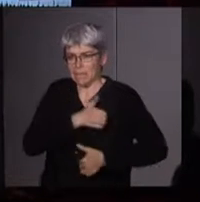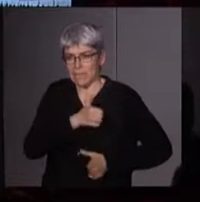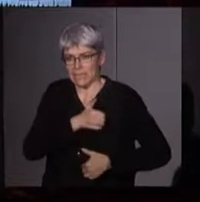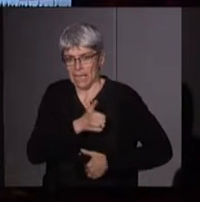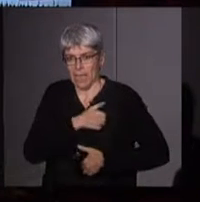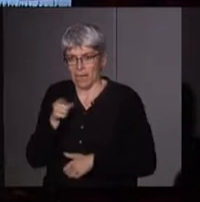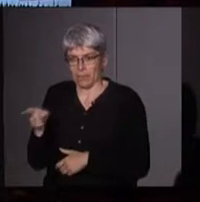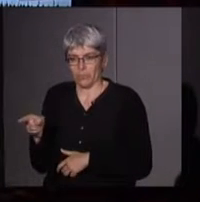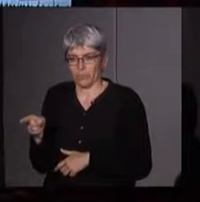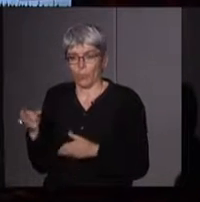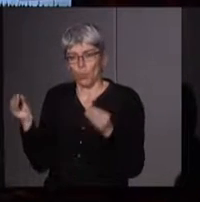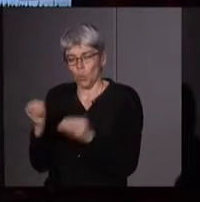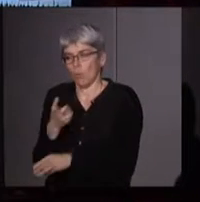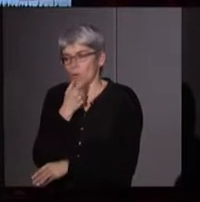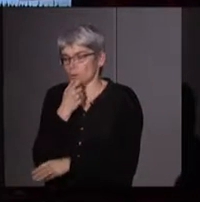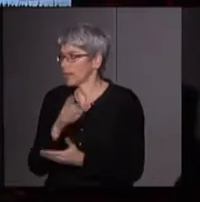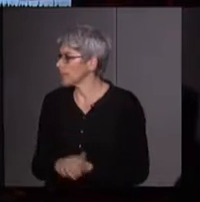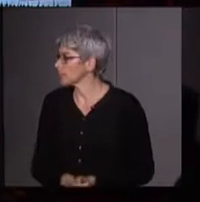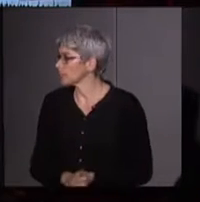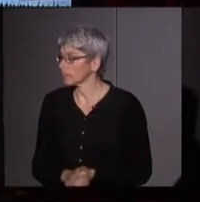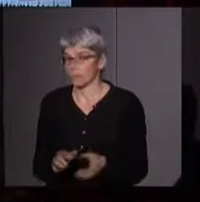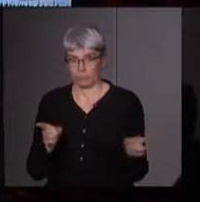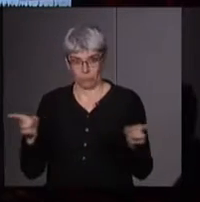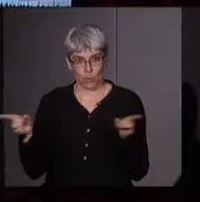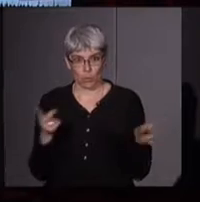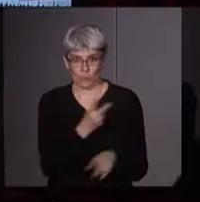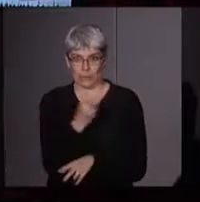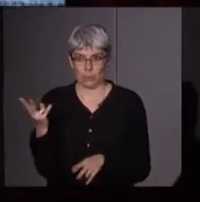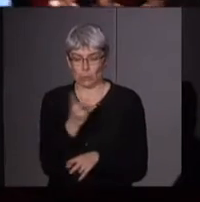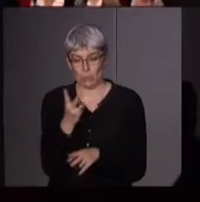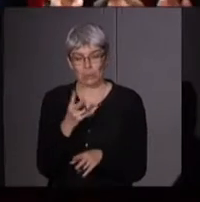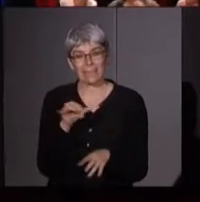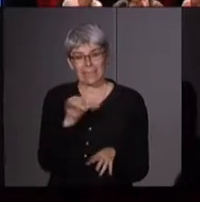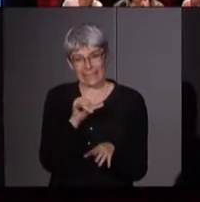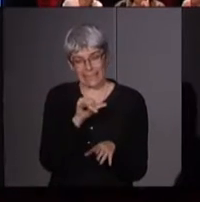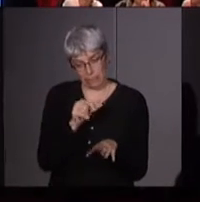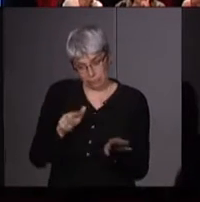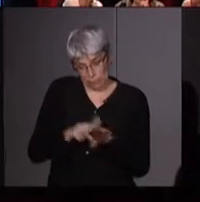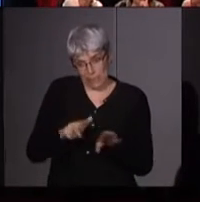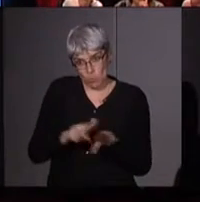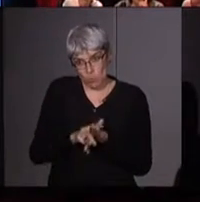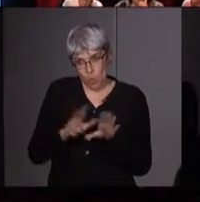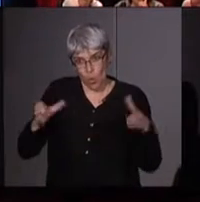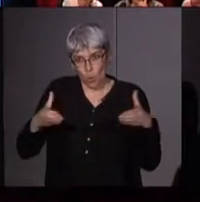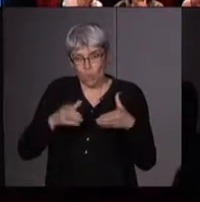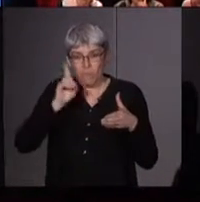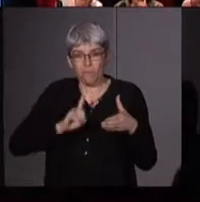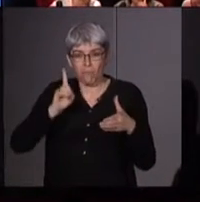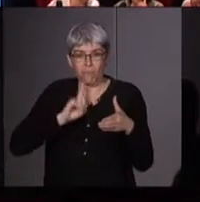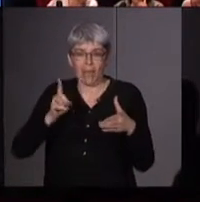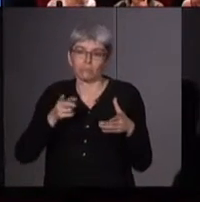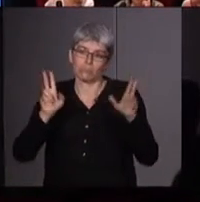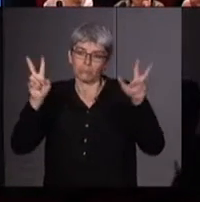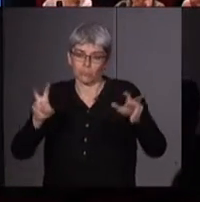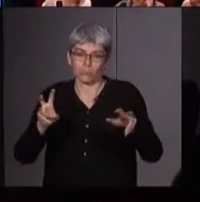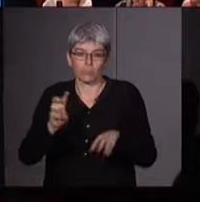en Angleterre. Les deux actions ont été initiées par des groupes de femmes qui s'appelaient Women